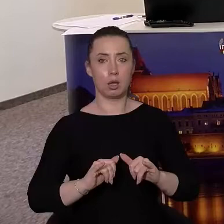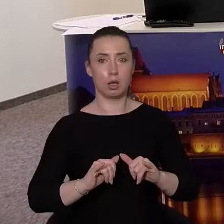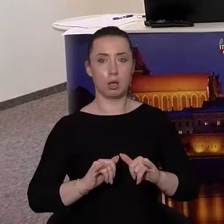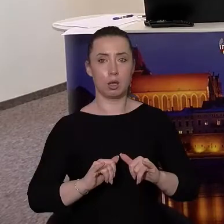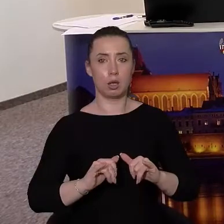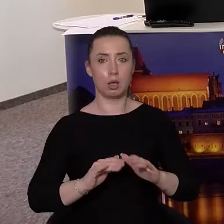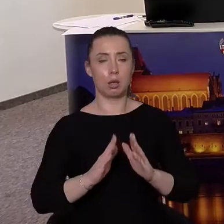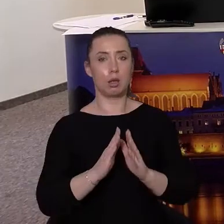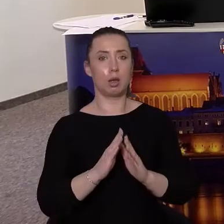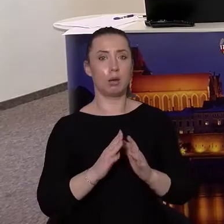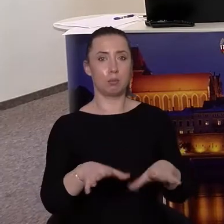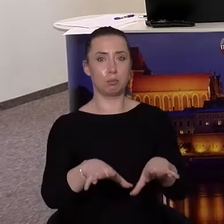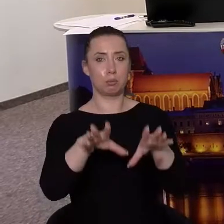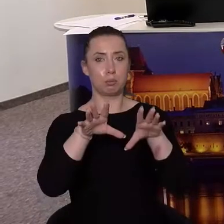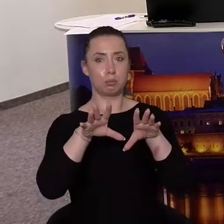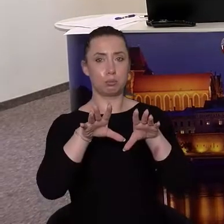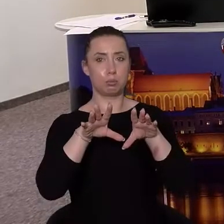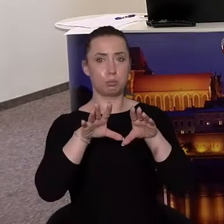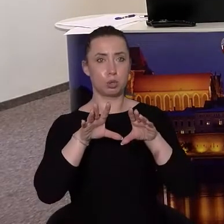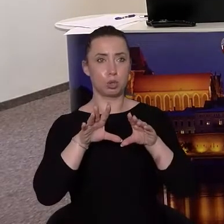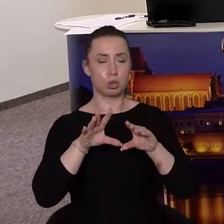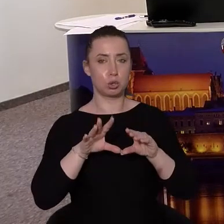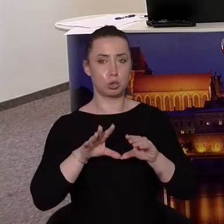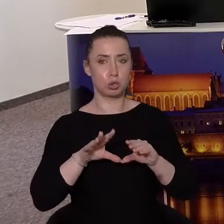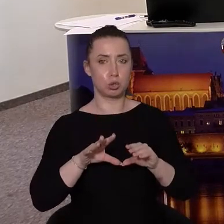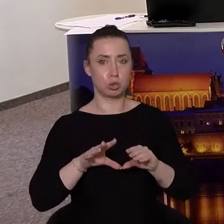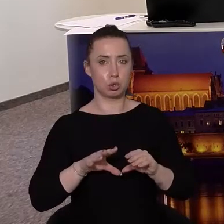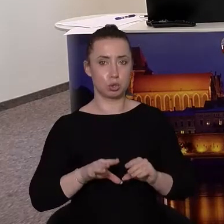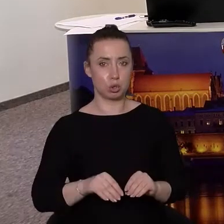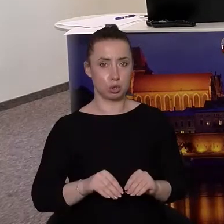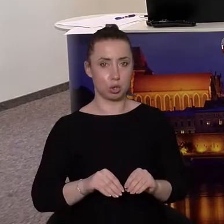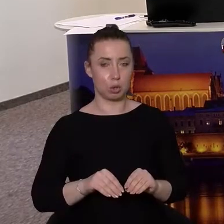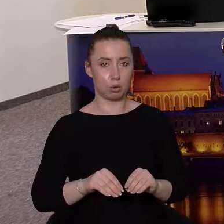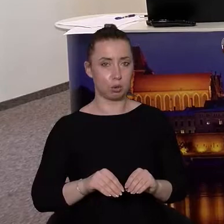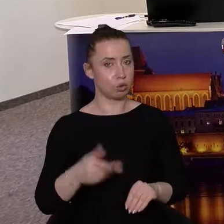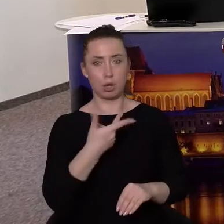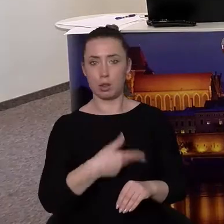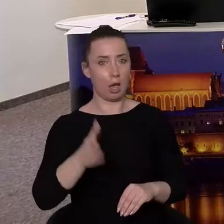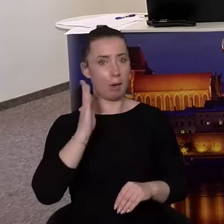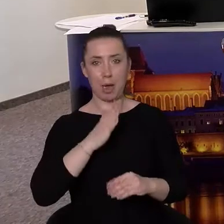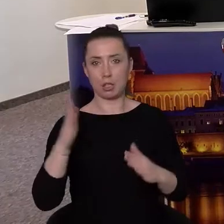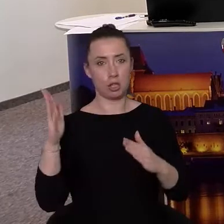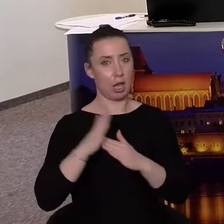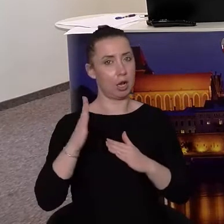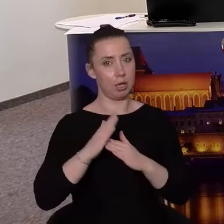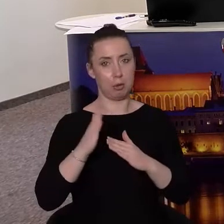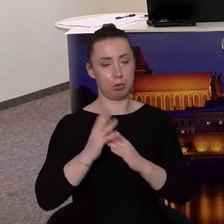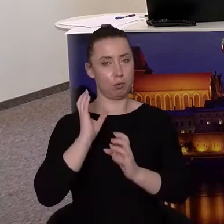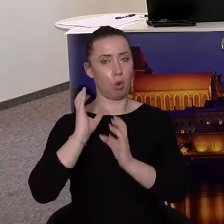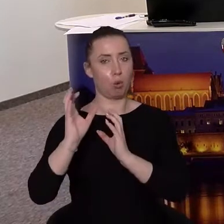limitów komunikacji miejskiej. Także, co prawda stosowny akt prawny jeszcze się nie pojawił,